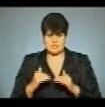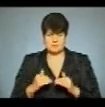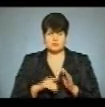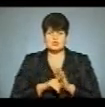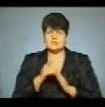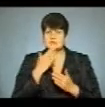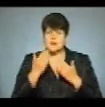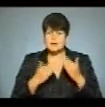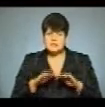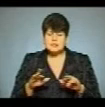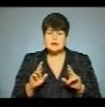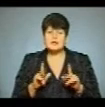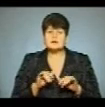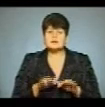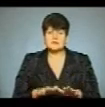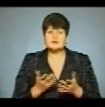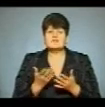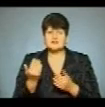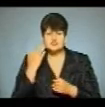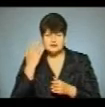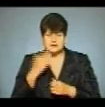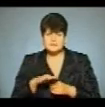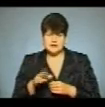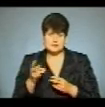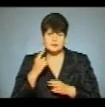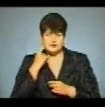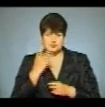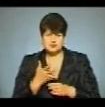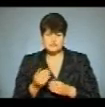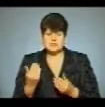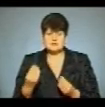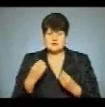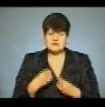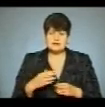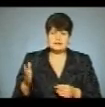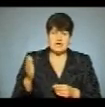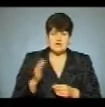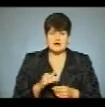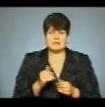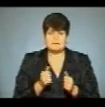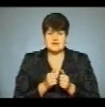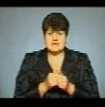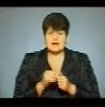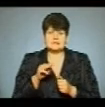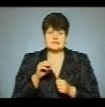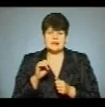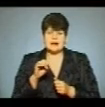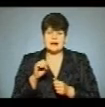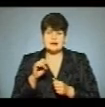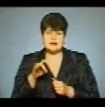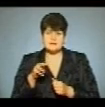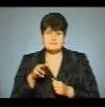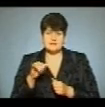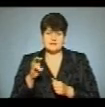запитали дітей, як нам зараз діяти, які ваші ідеї. Ви знаєте, дітей треба чути. Вони нам запробували, давайте біля терміналів просто